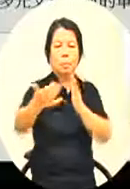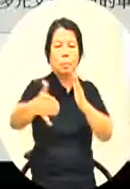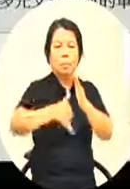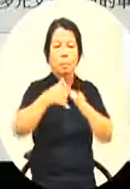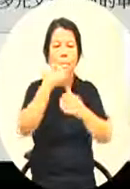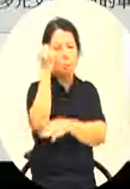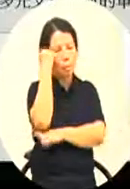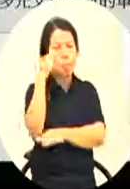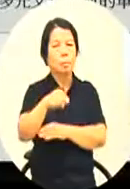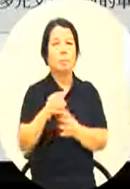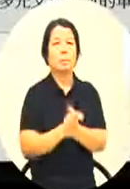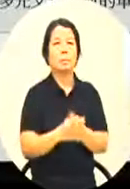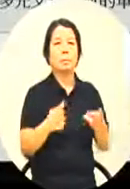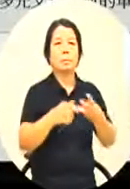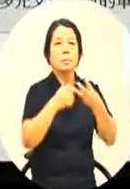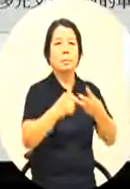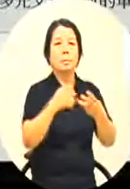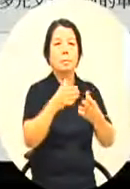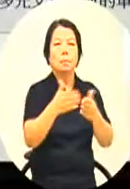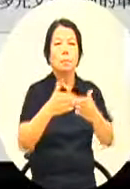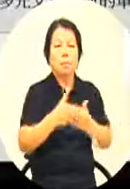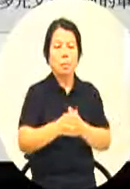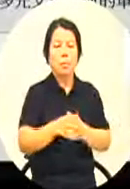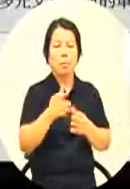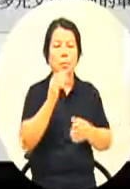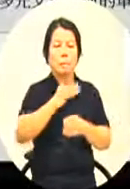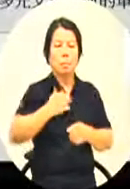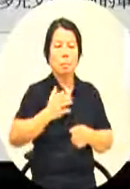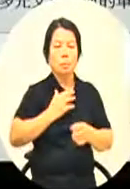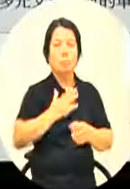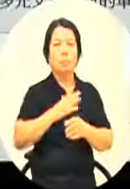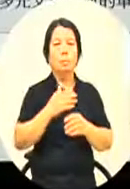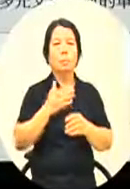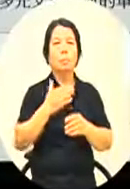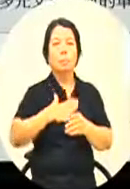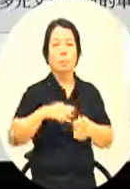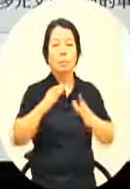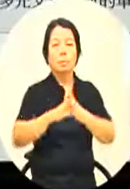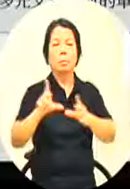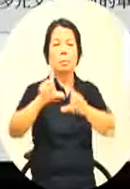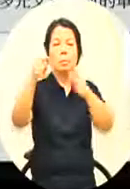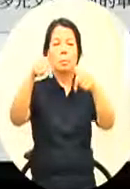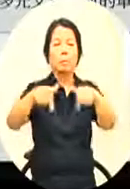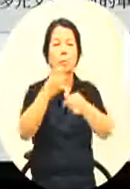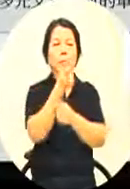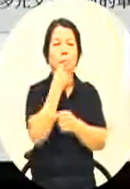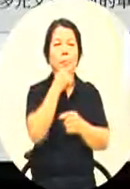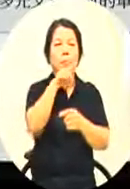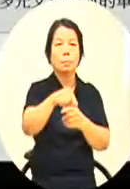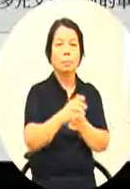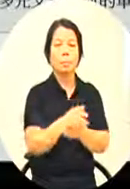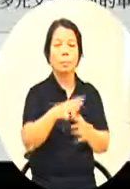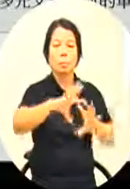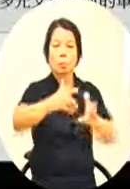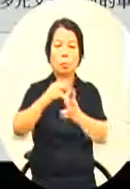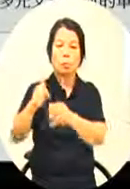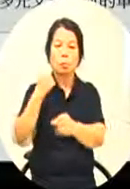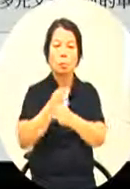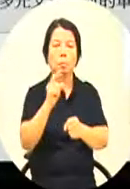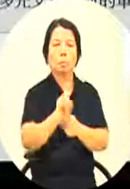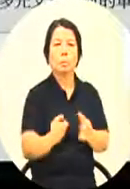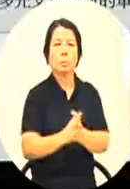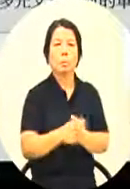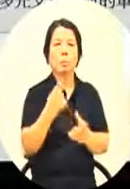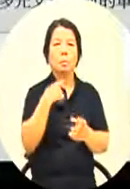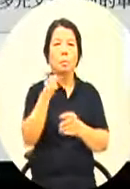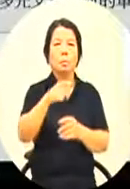充实阅读资源嘛因为我们要了解东南亚总得要了解他们这些国家到底在做什么所以文化局花了一